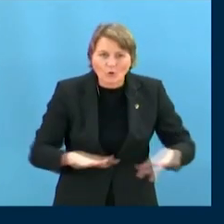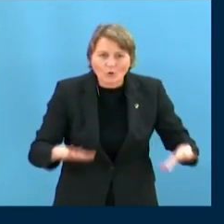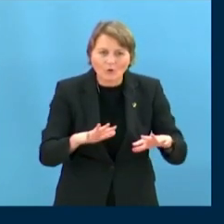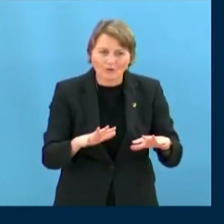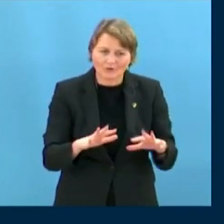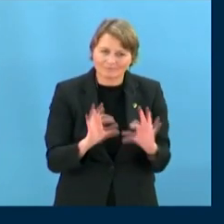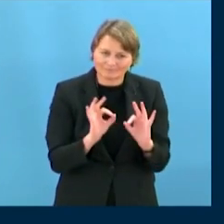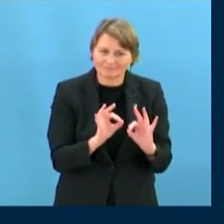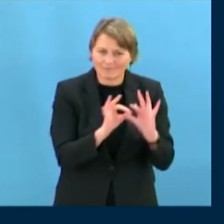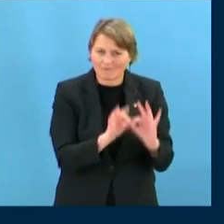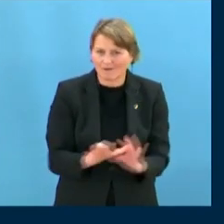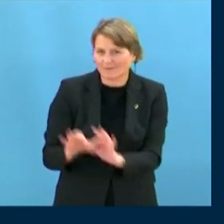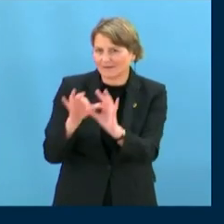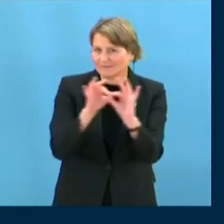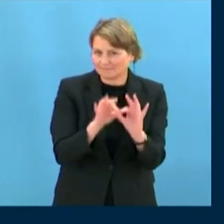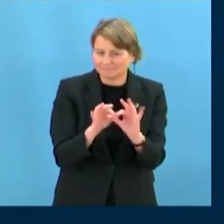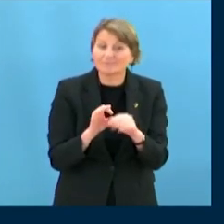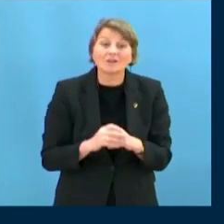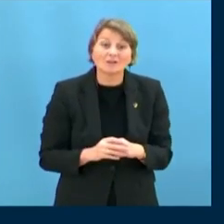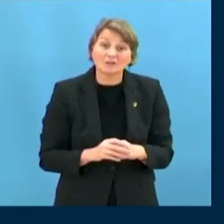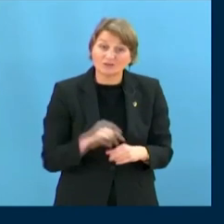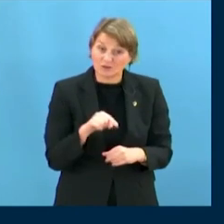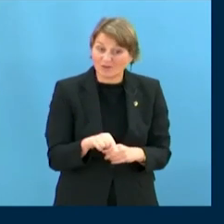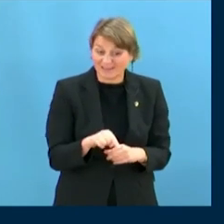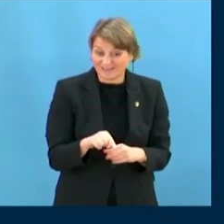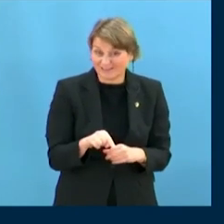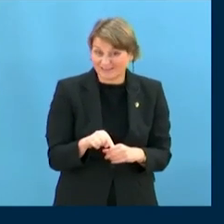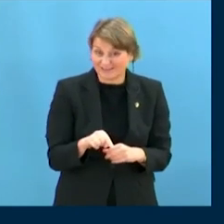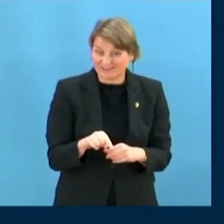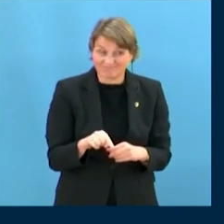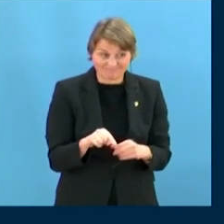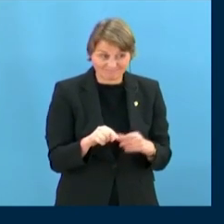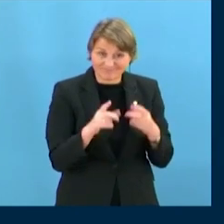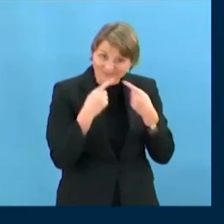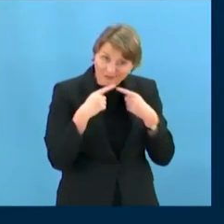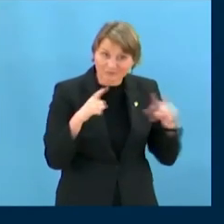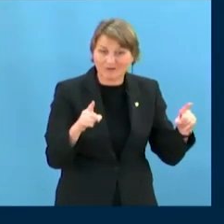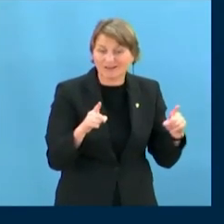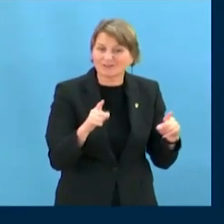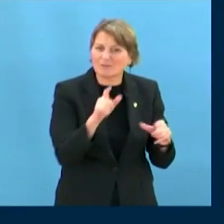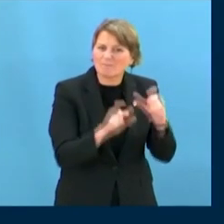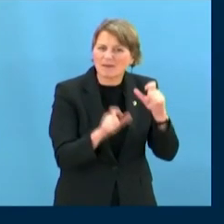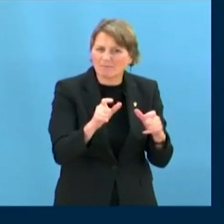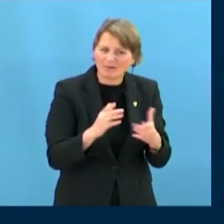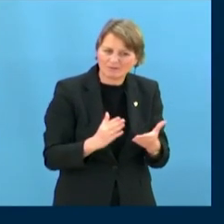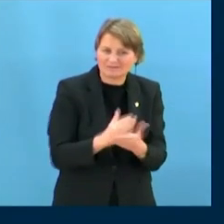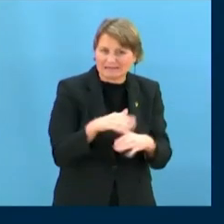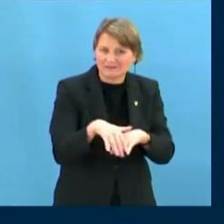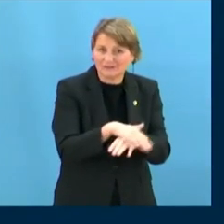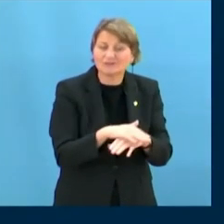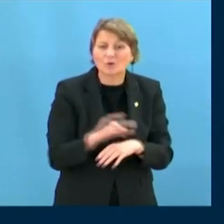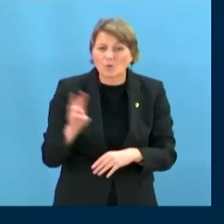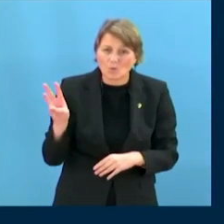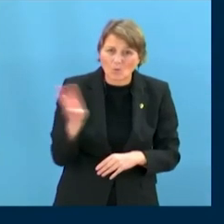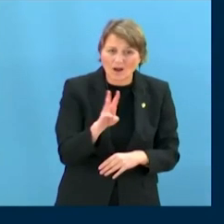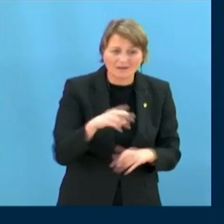l'Assemblée des Arméniens d'Armène Occidentale sollicite vos instances de défendre ces principes et droits universels au sein du Conseil des droits de l'homme pour